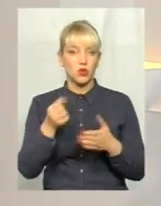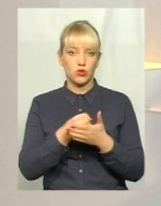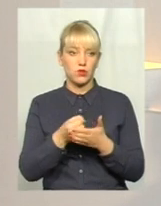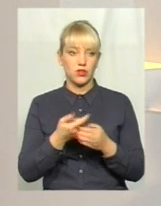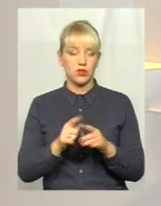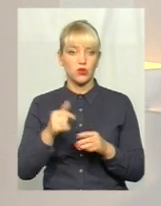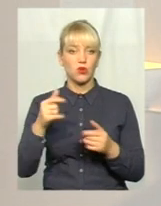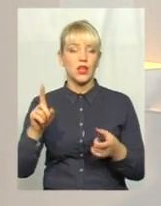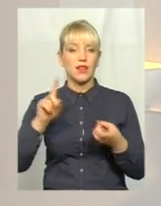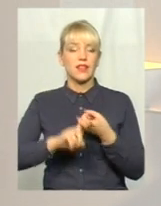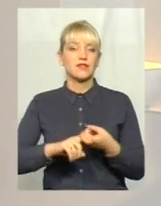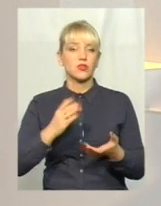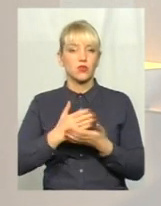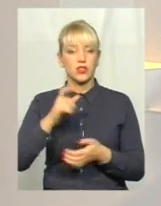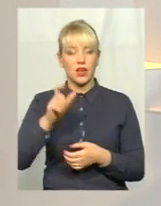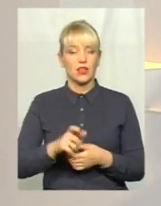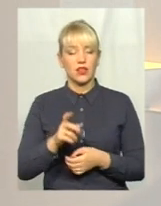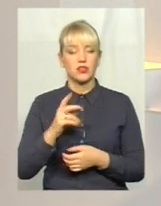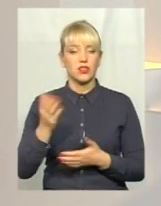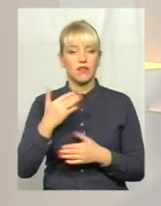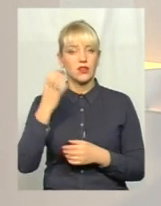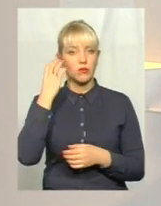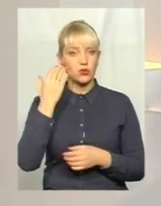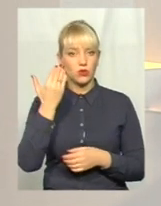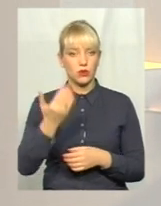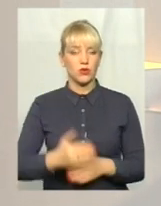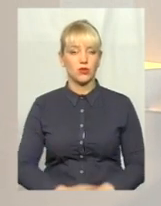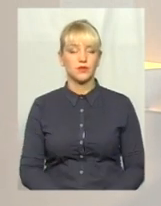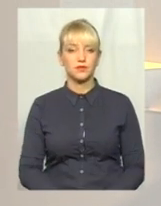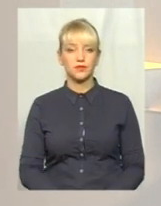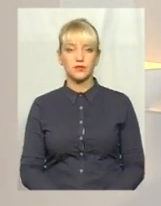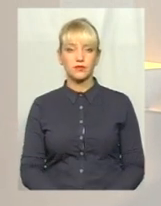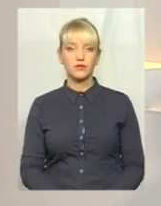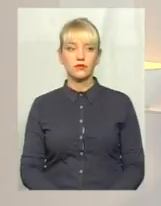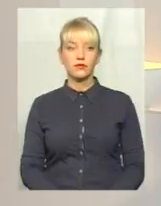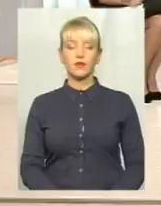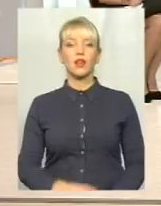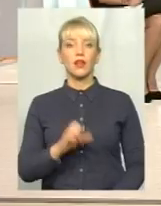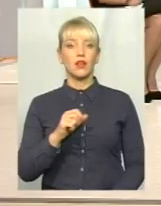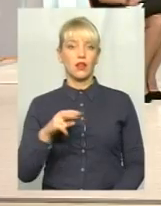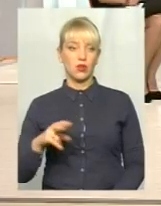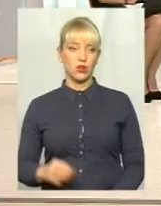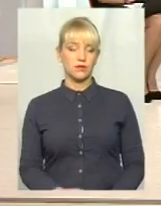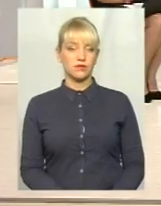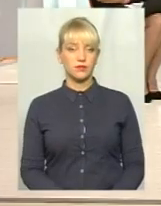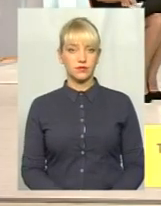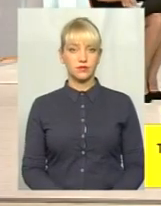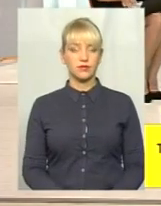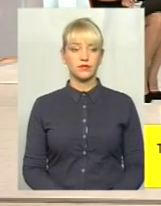'язку є глядач, давайте послухаємо його точку зору. Ми вас слухаємо, ви в ефірі. Алло. Алло, ми вас чуємо.